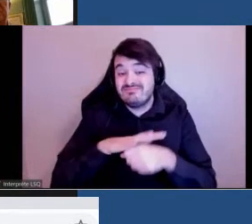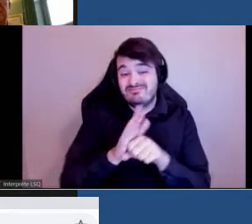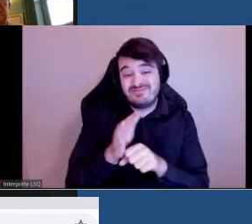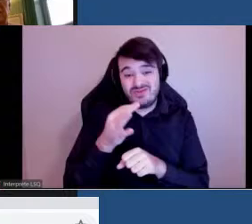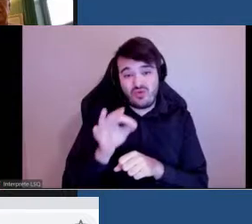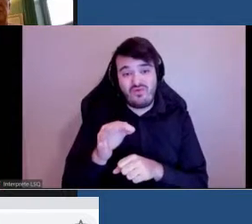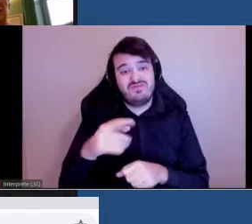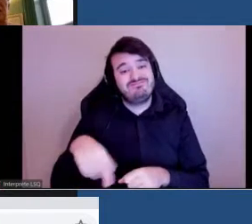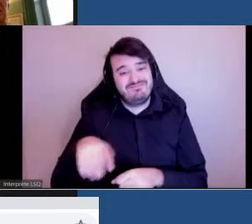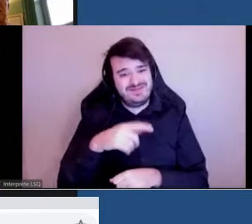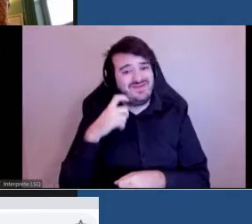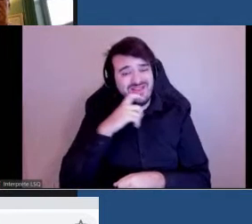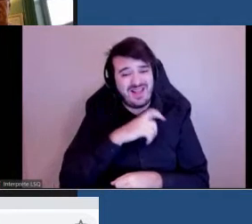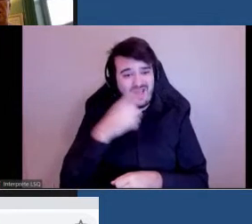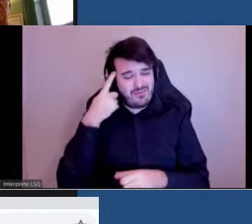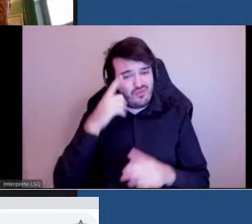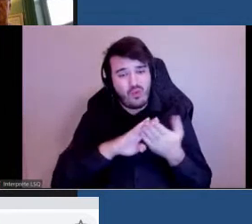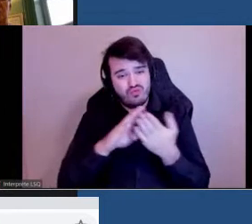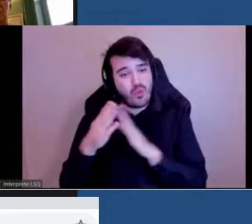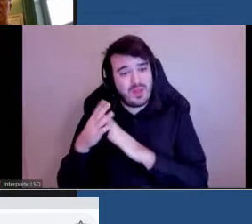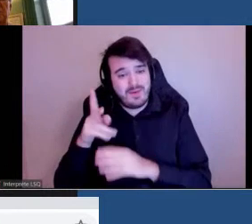communauté de handicapés.